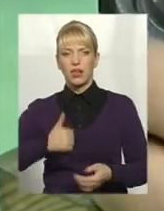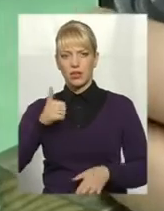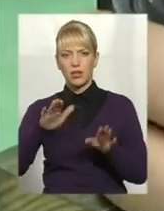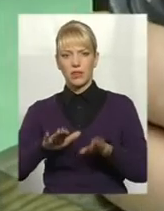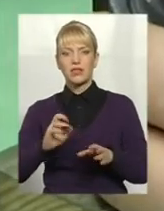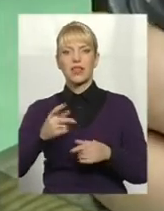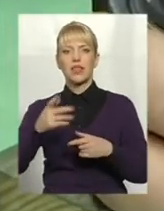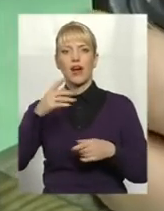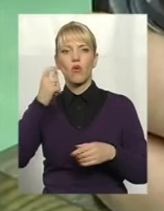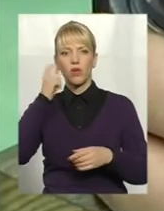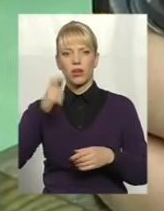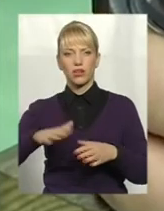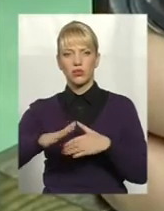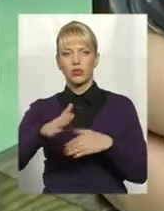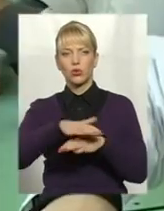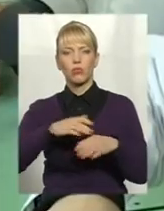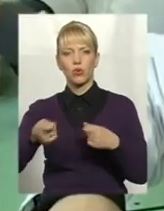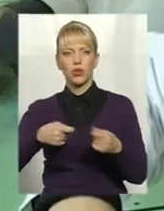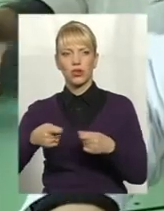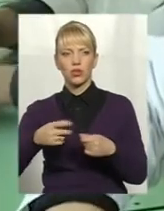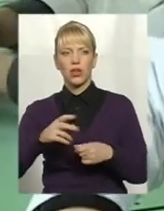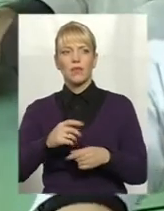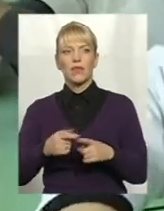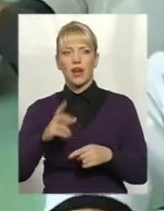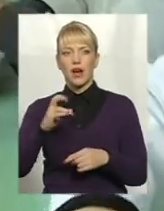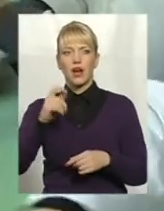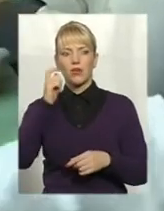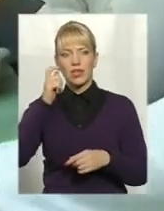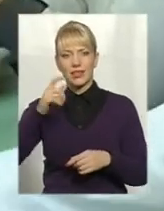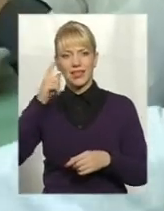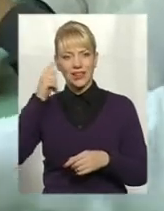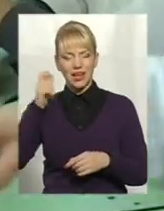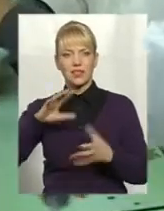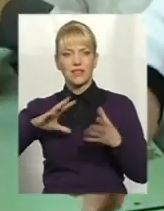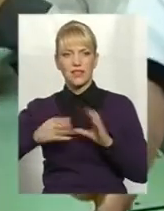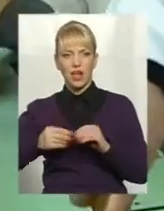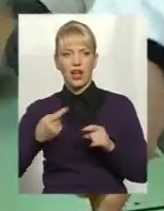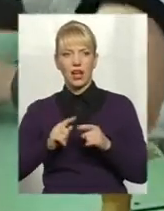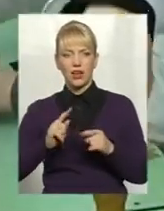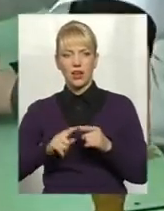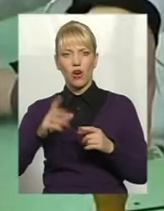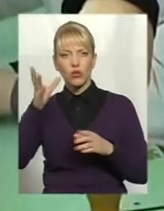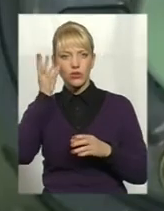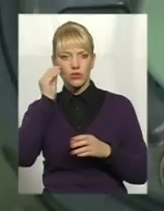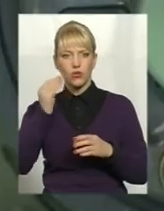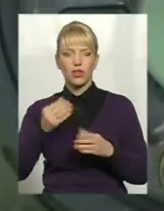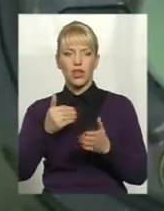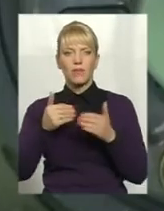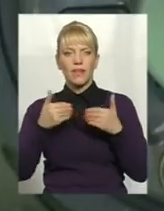ринку. Бо ж не дарма їх охоче купують за кордоном. А заповзятливі китайці взагалі давно освоїли випуск підробок